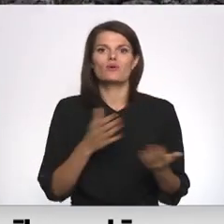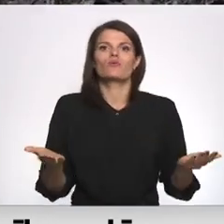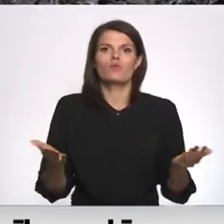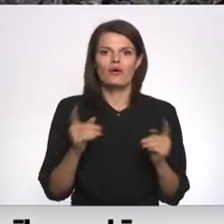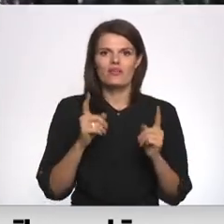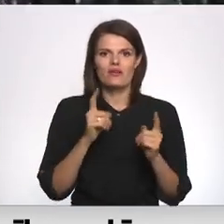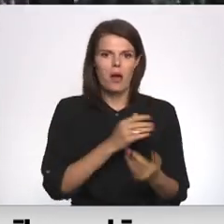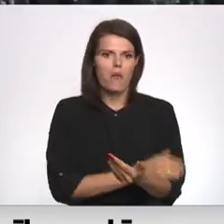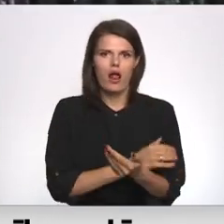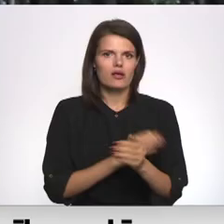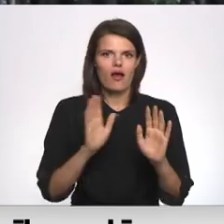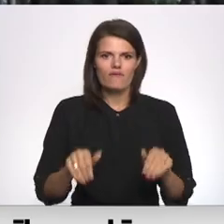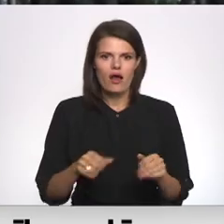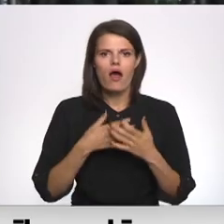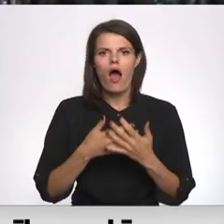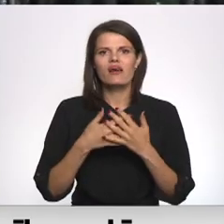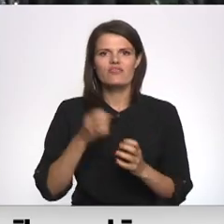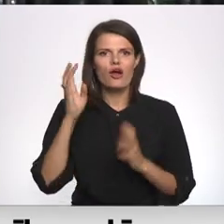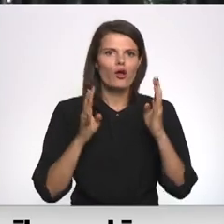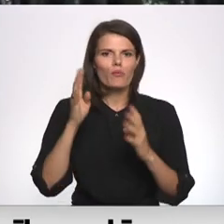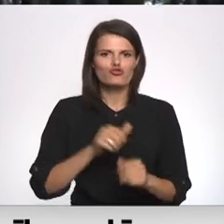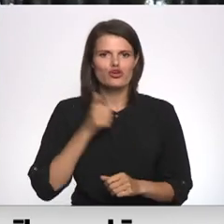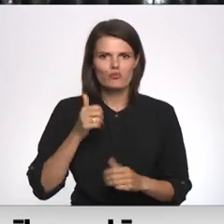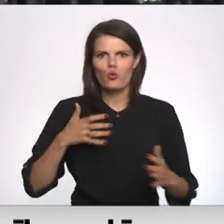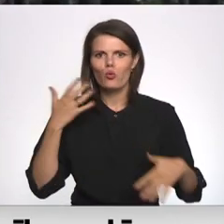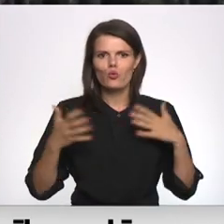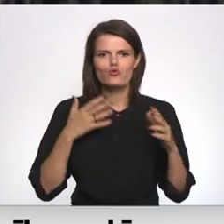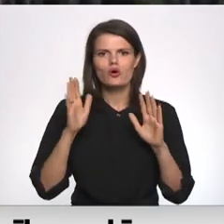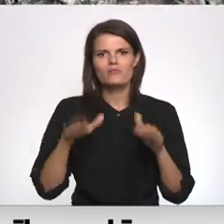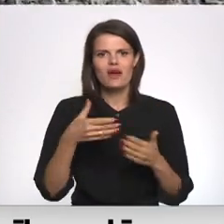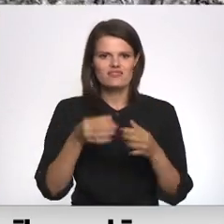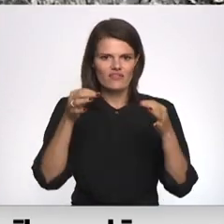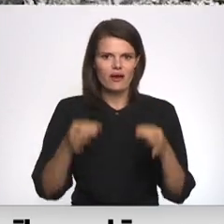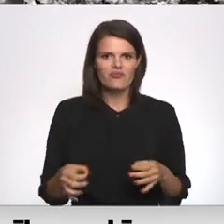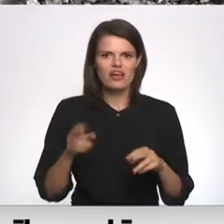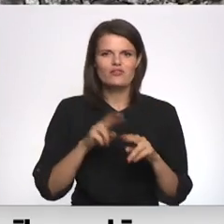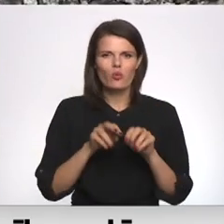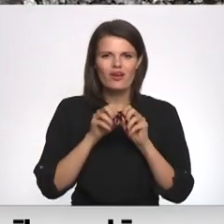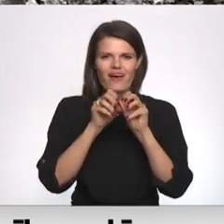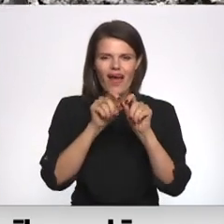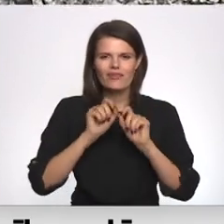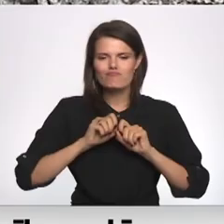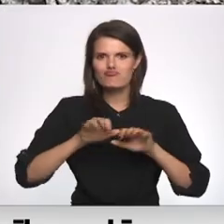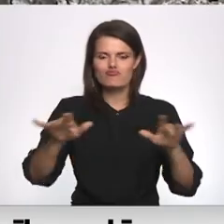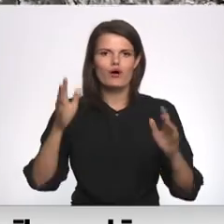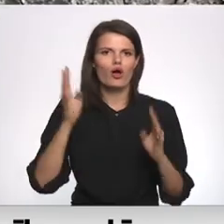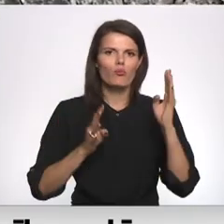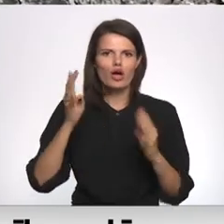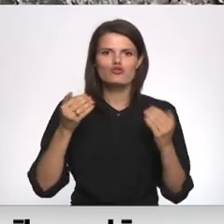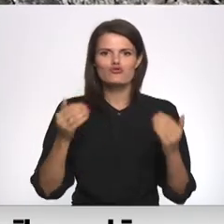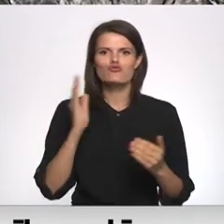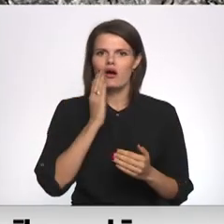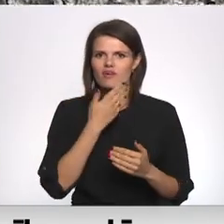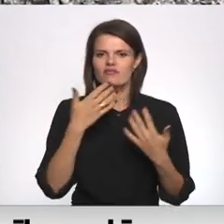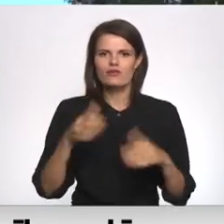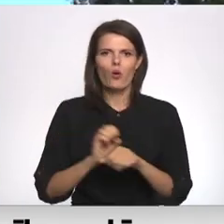Tikai malka. Aktīvākie mežu īpašnieki bažījoties par savām tiesībām un kaitēkļu savairošanos mežos, šovasar jau